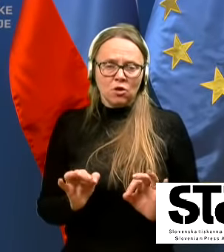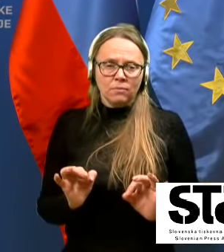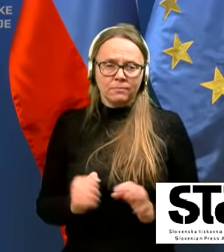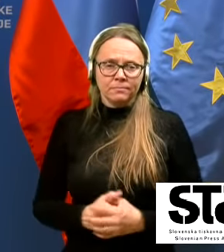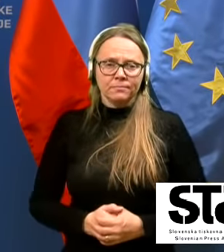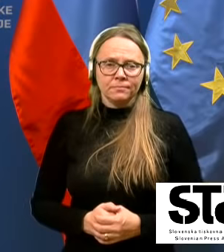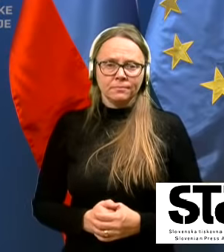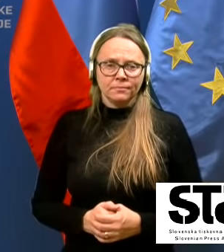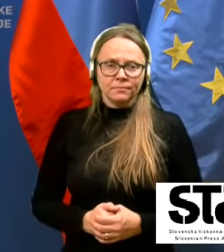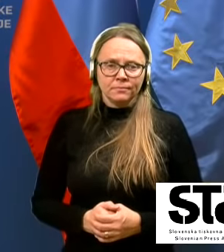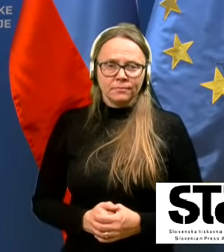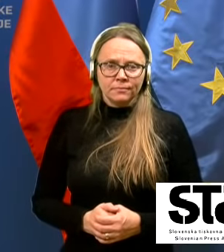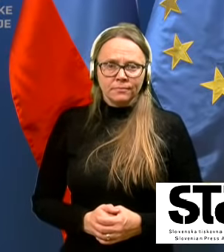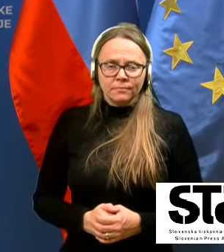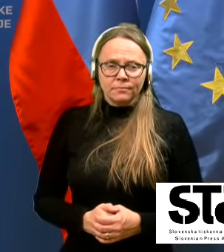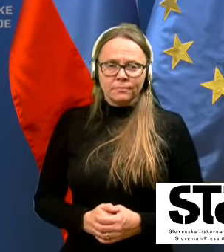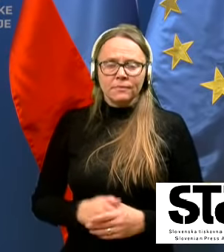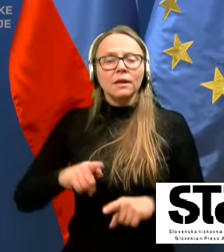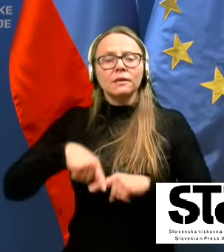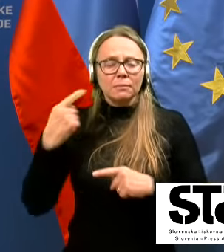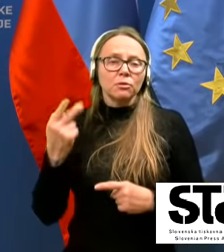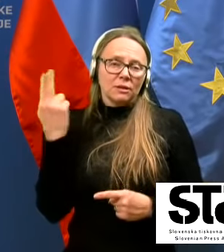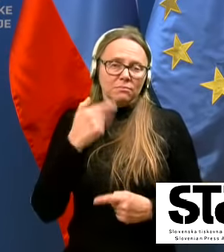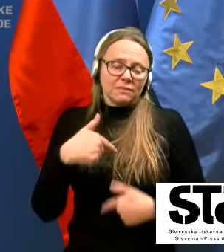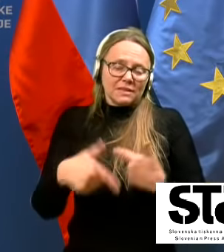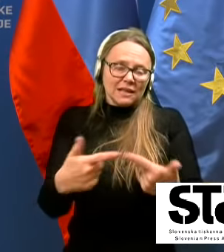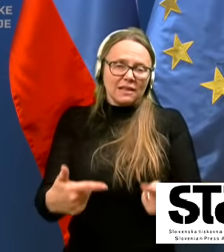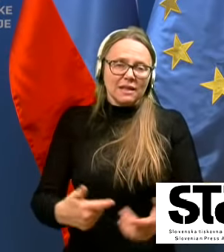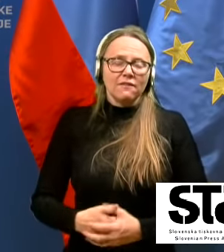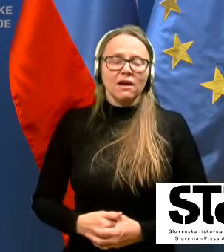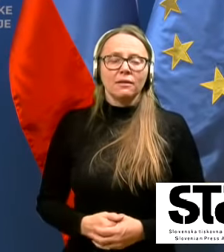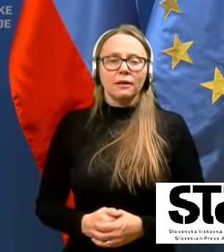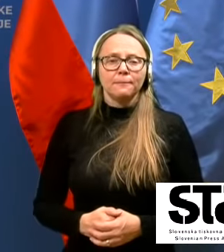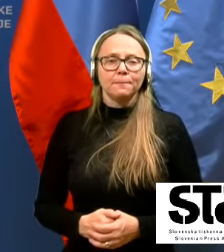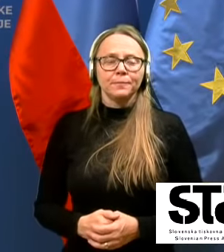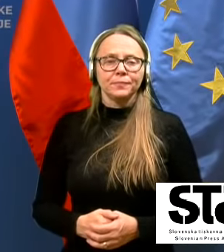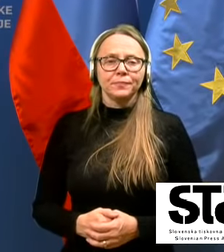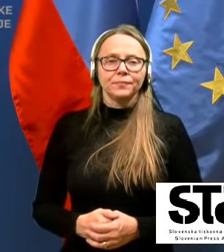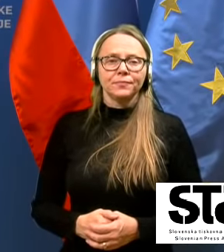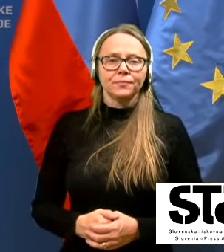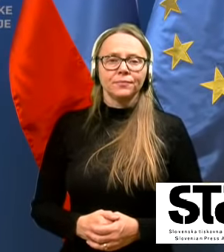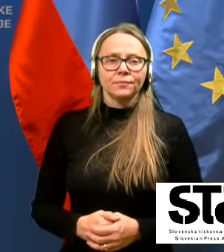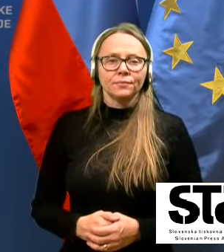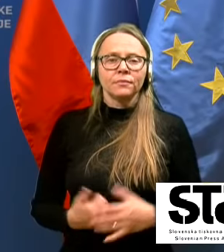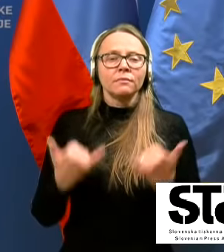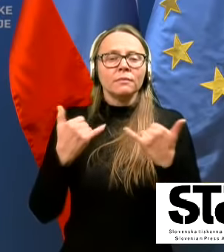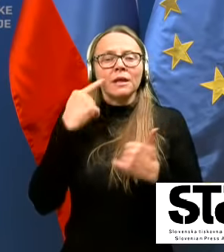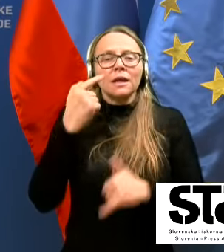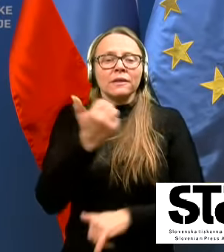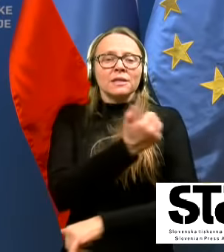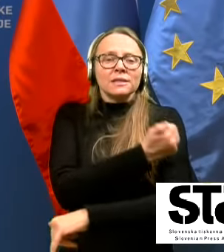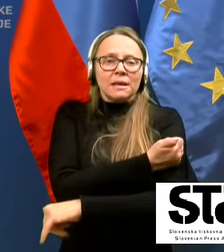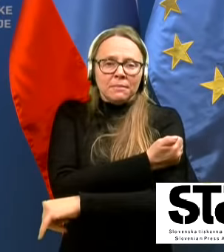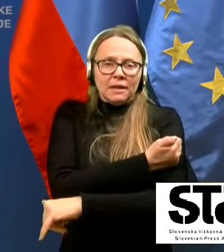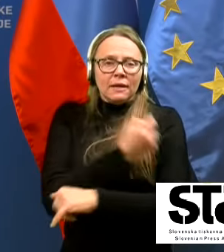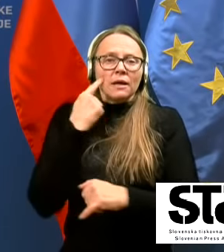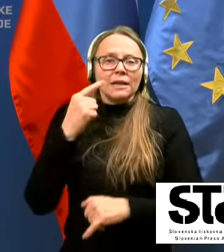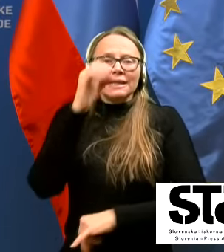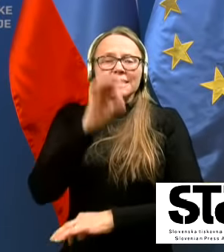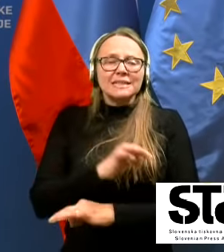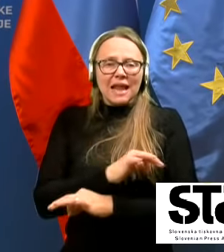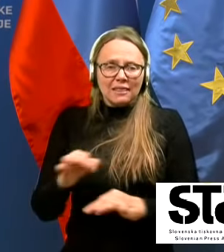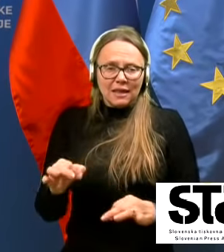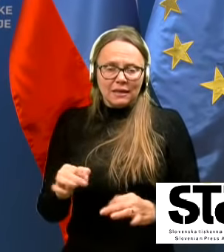potem, sveda, zanadaljevanje. Med tem, ko zdaj glede cepljenja, glede strategije,